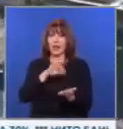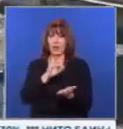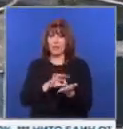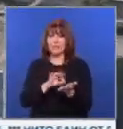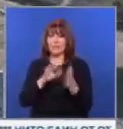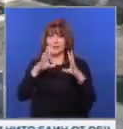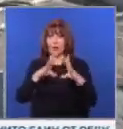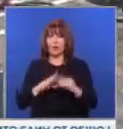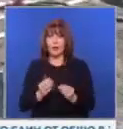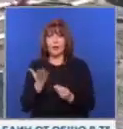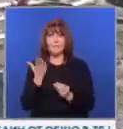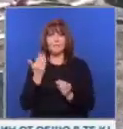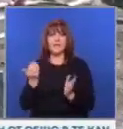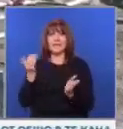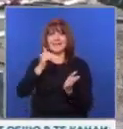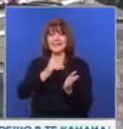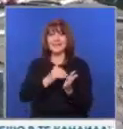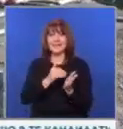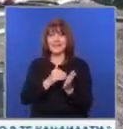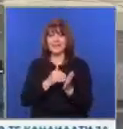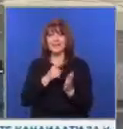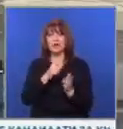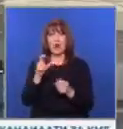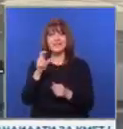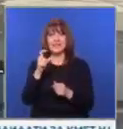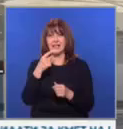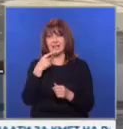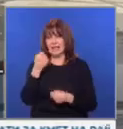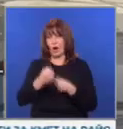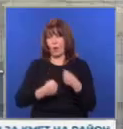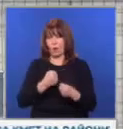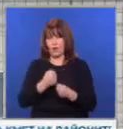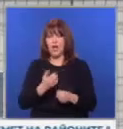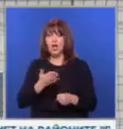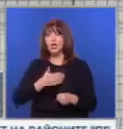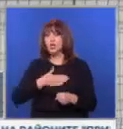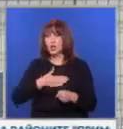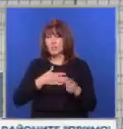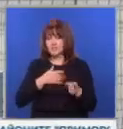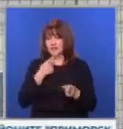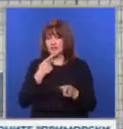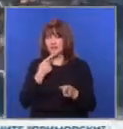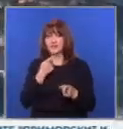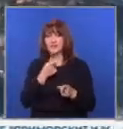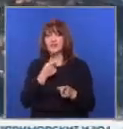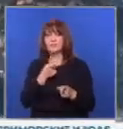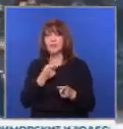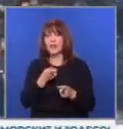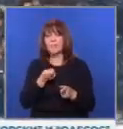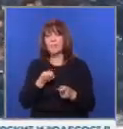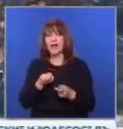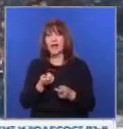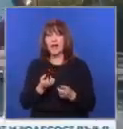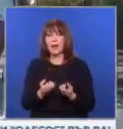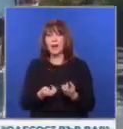достигне до съседният склад, където се съхраняват десетки автомобили. Според собственика на склада, пожара е тръгнал от машина за пържене на ядки.